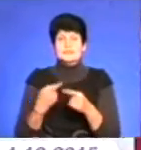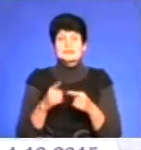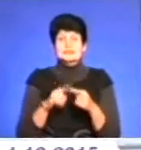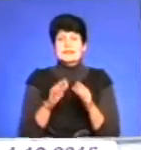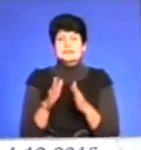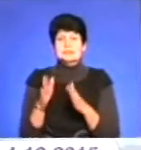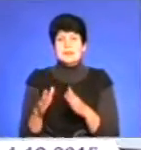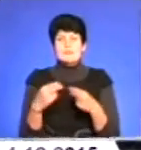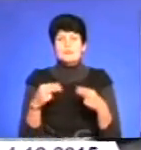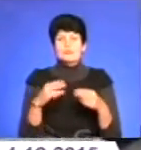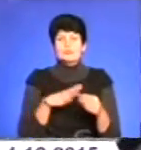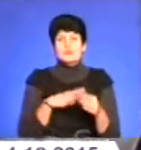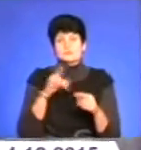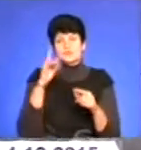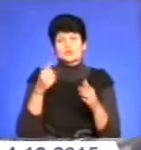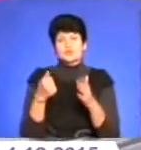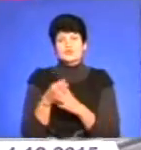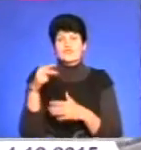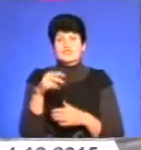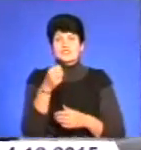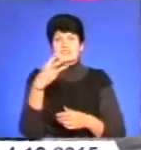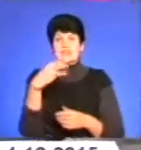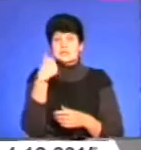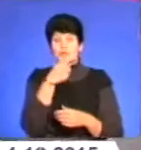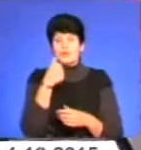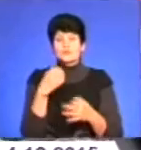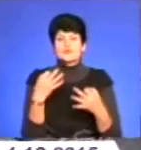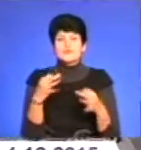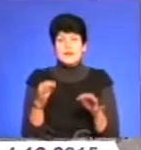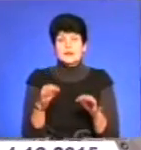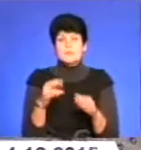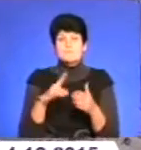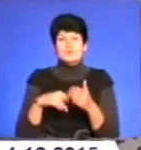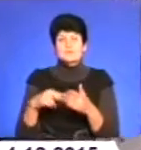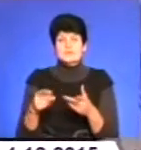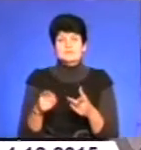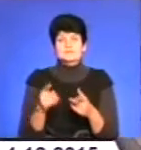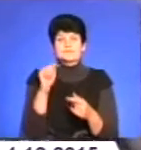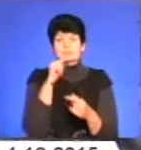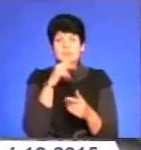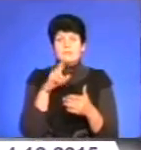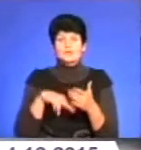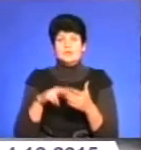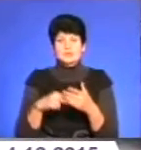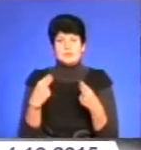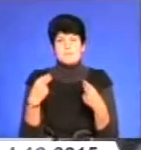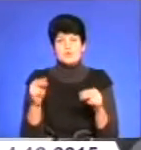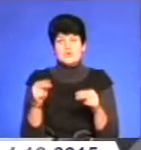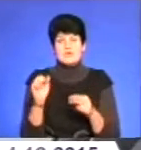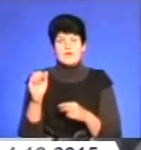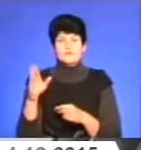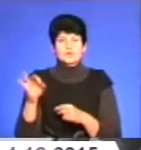продажу була популярна до 2013 року, адже дозволяла продавцям заощадити на податку при продажі авто.